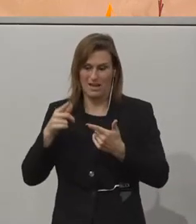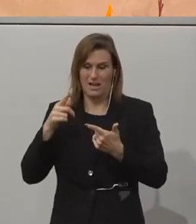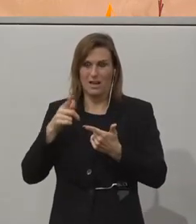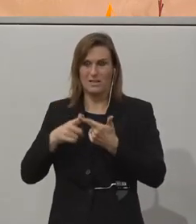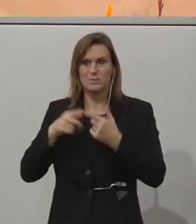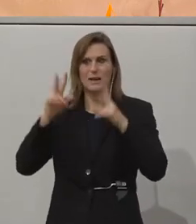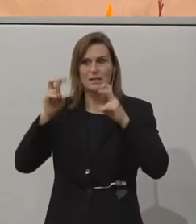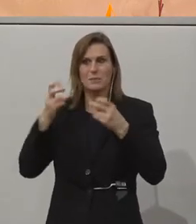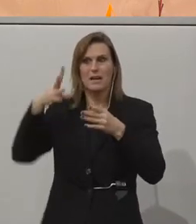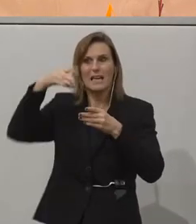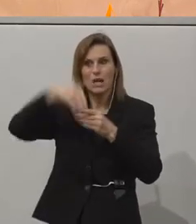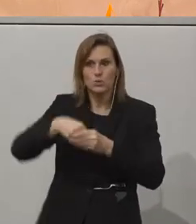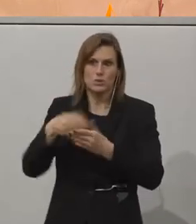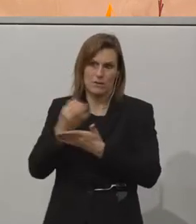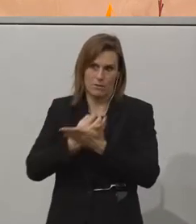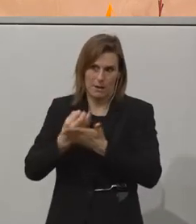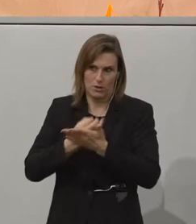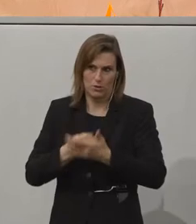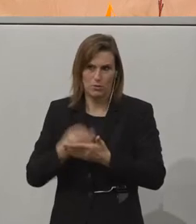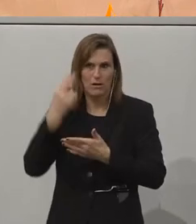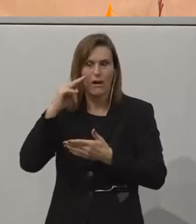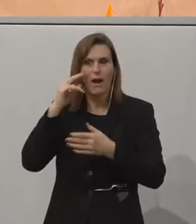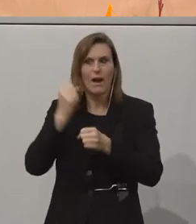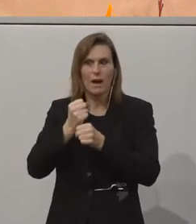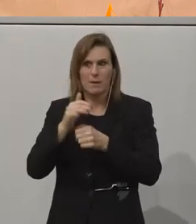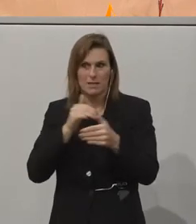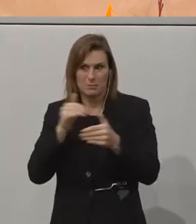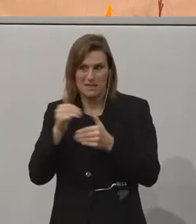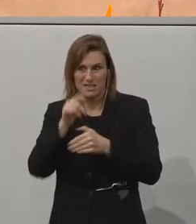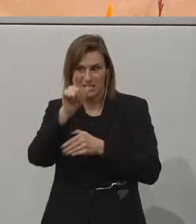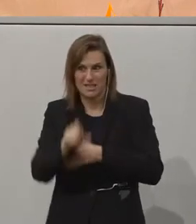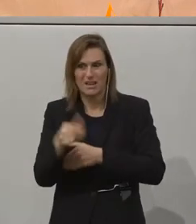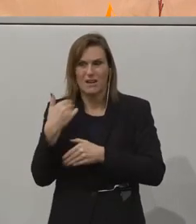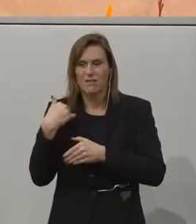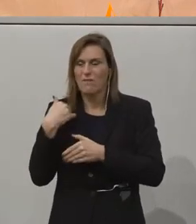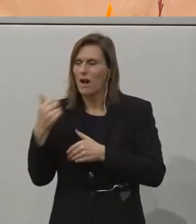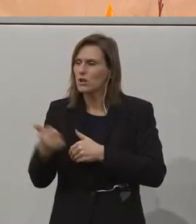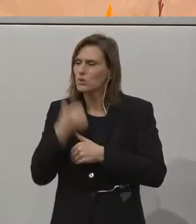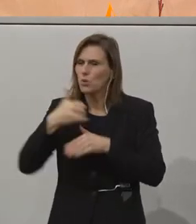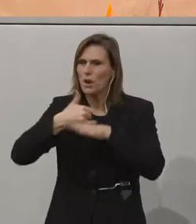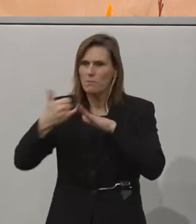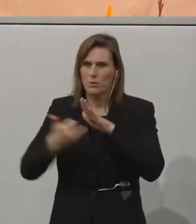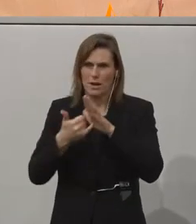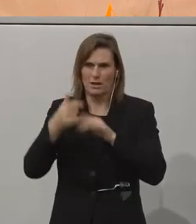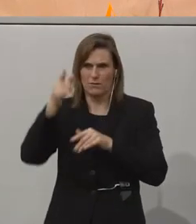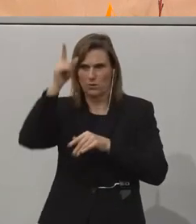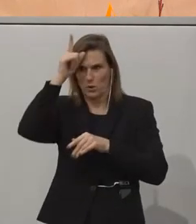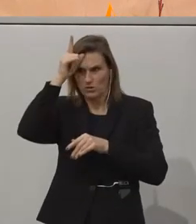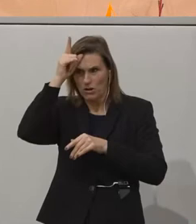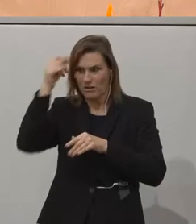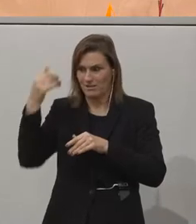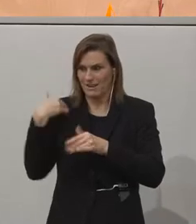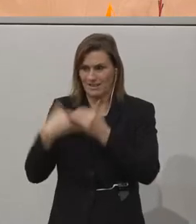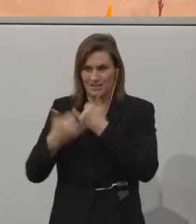ist inklusive Bildung. Herr Arbeitsminister, das war ein ganz tolles Projekt aus Deutschland, das wir das letzte Mal